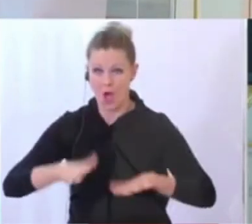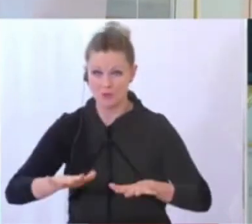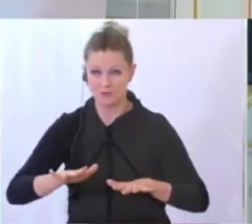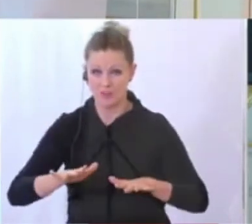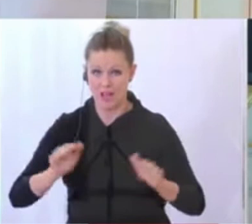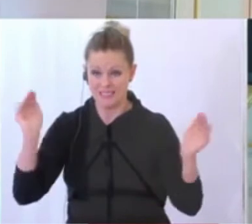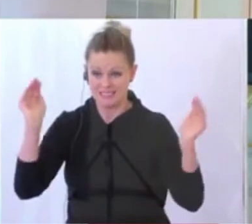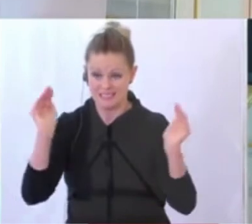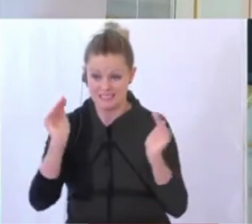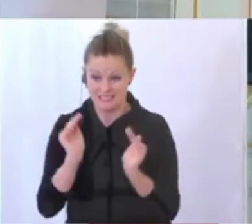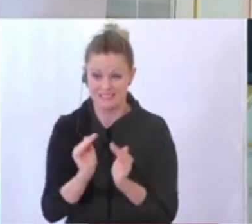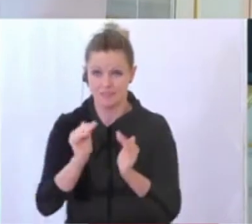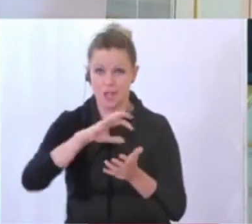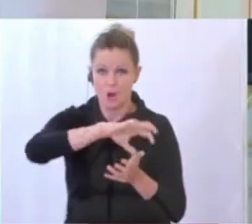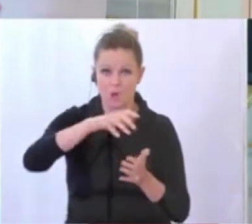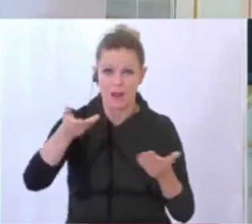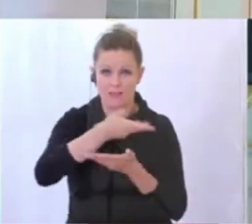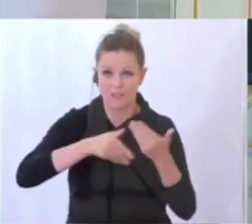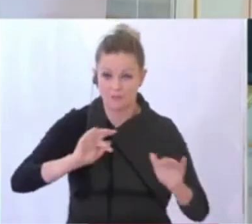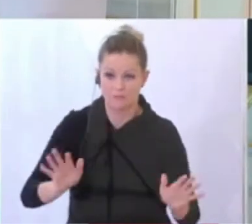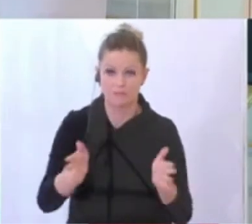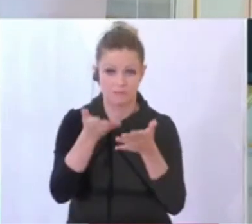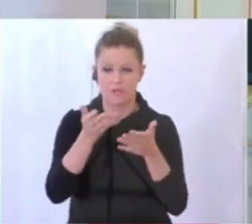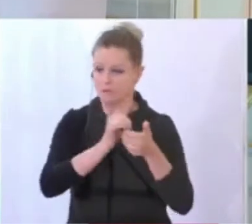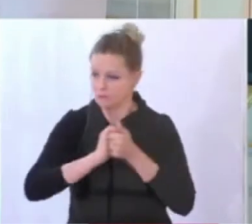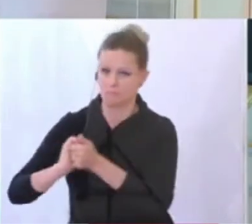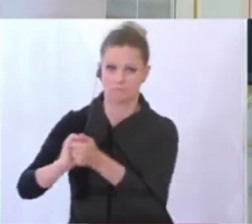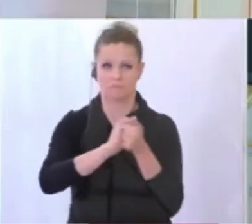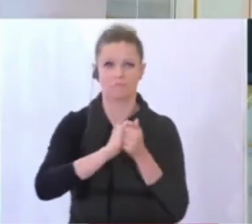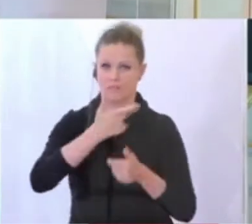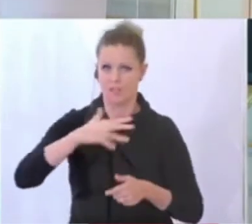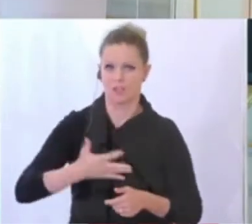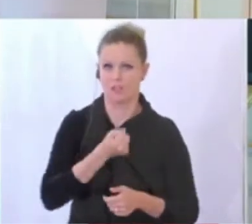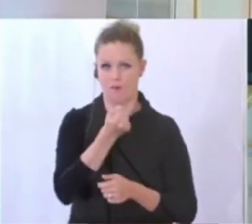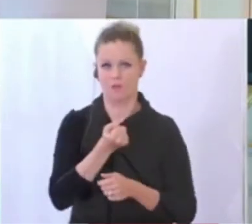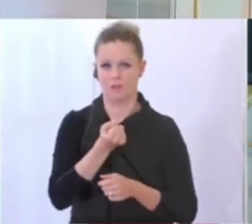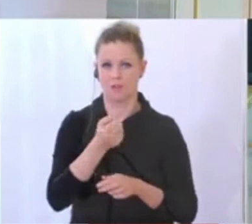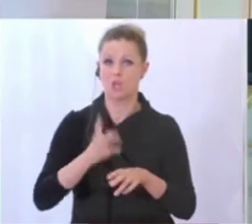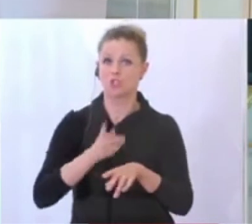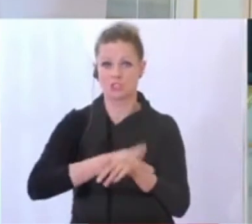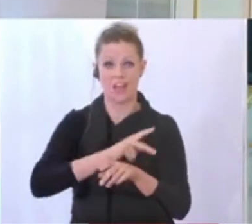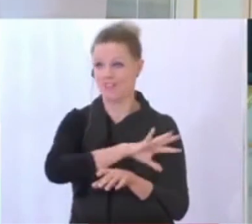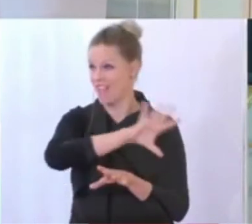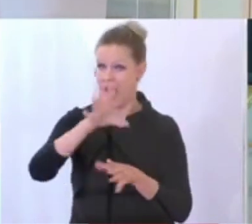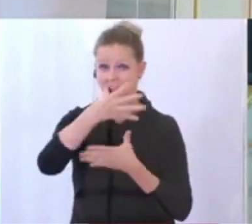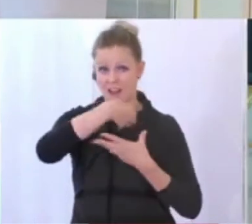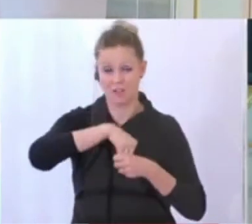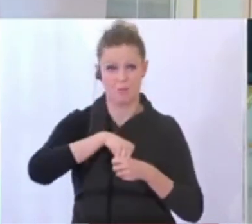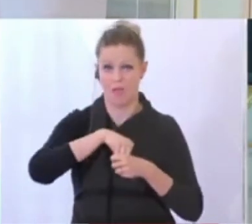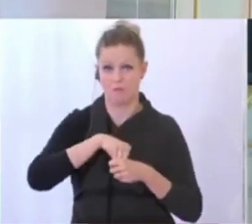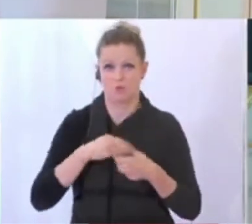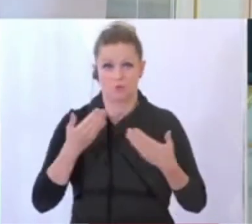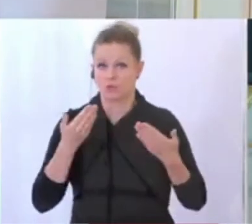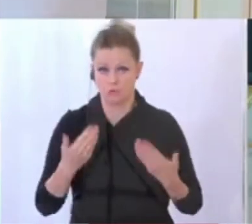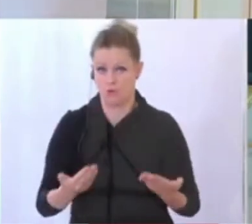die lokale Wirtschaft also anzukurbeln, dann haben wir alle wieder gewonnen. Ja, Staat sind wir alle. Dazu bekennen wir uns auch auf allen